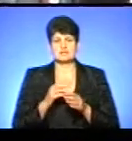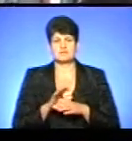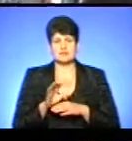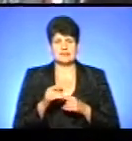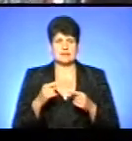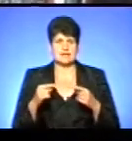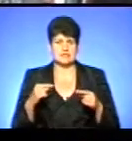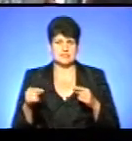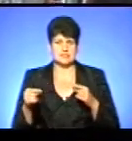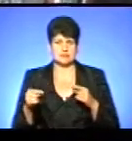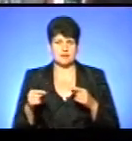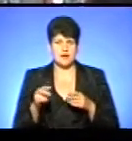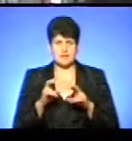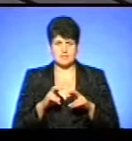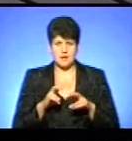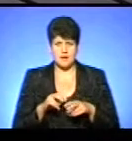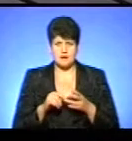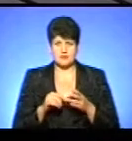аналізи.